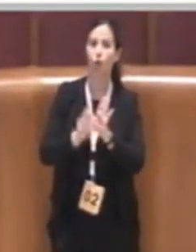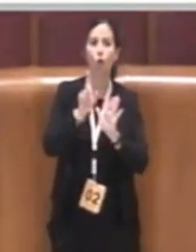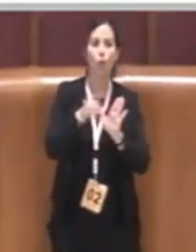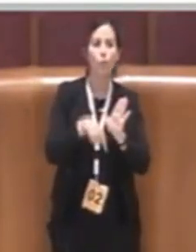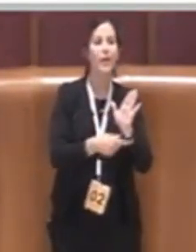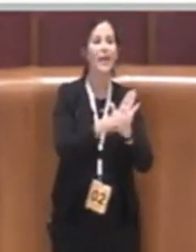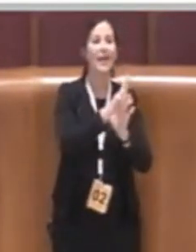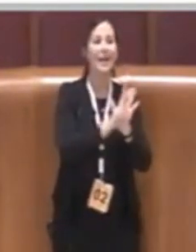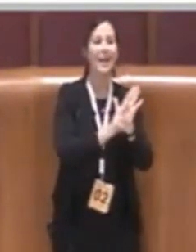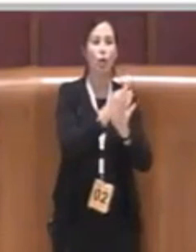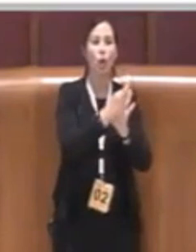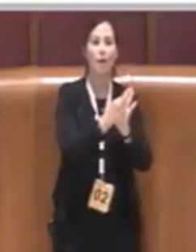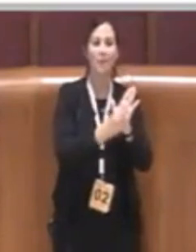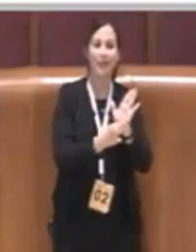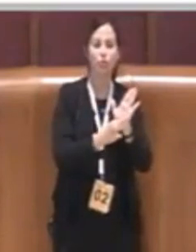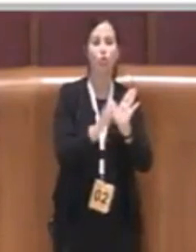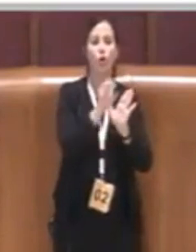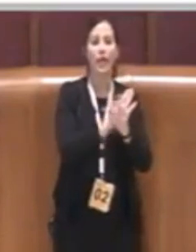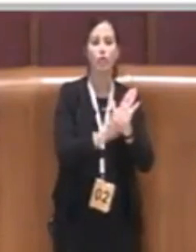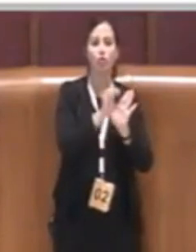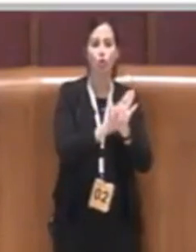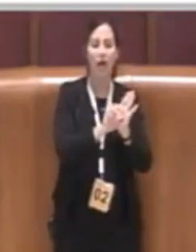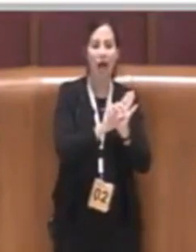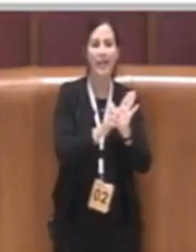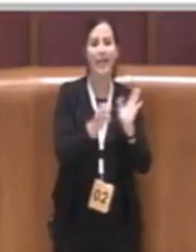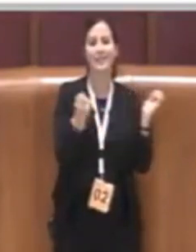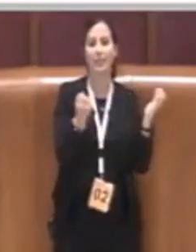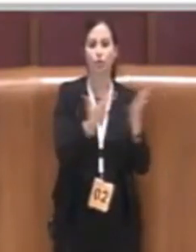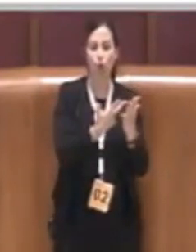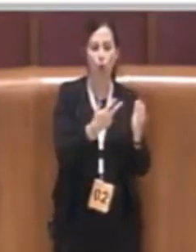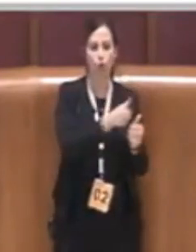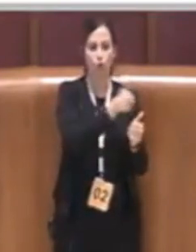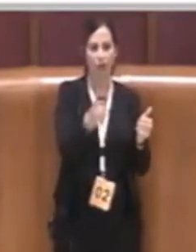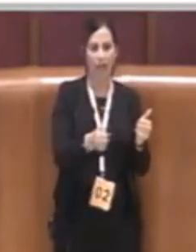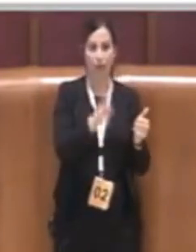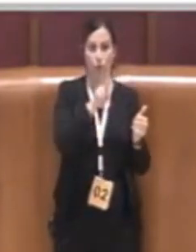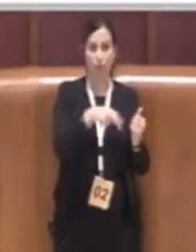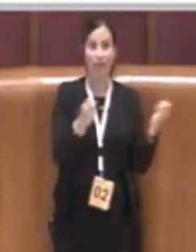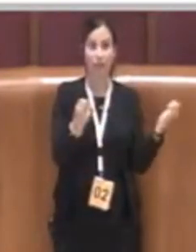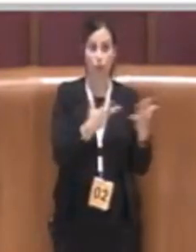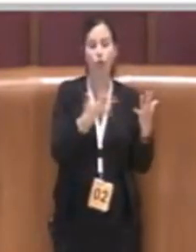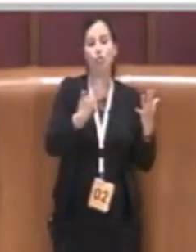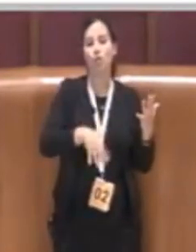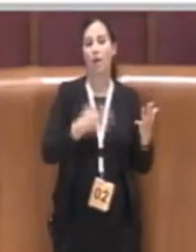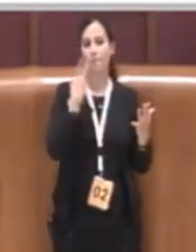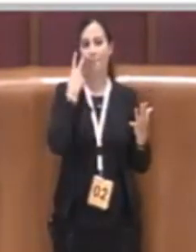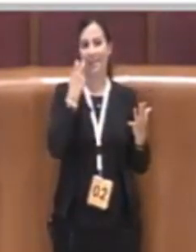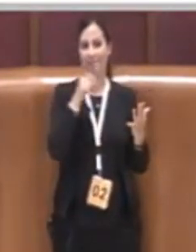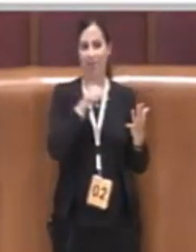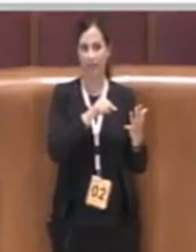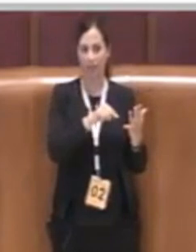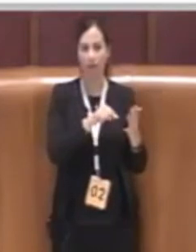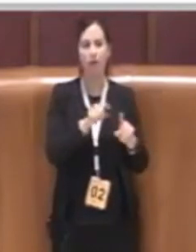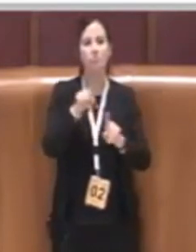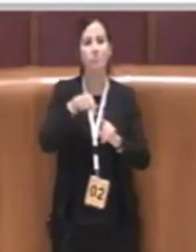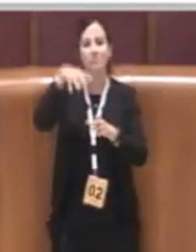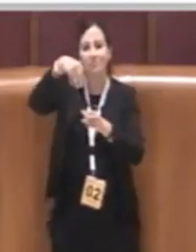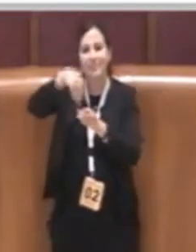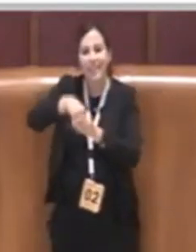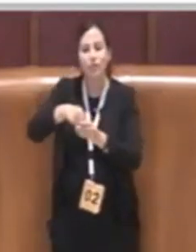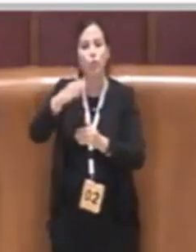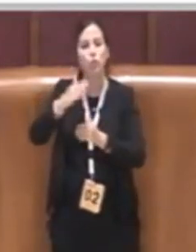18 del 2012 e di distribuire tra le stesse strutture capitoline le